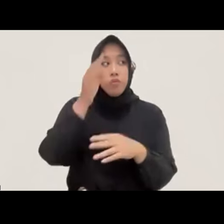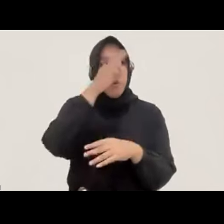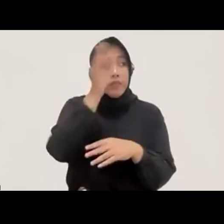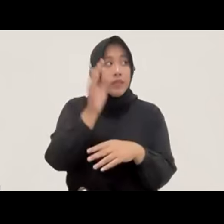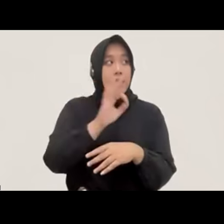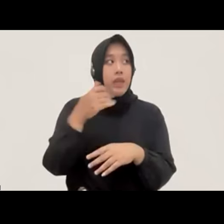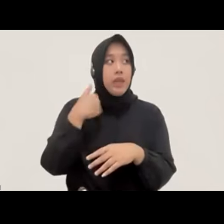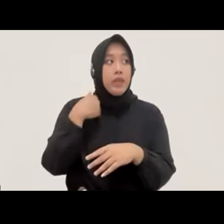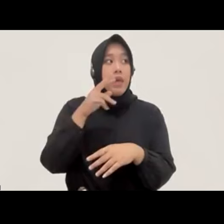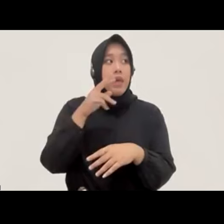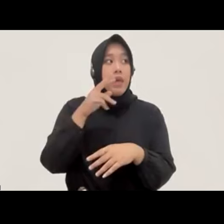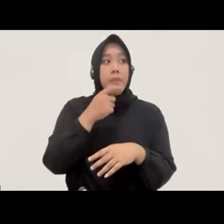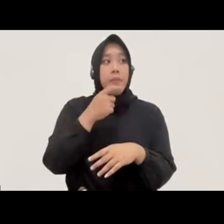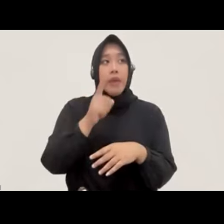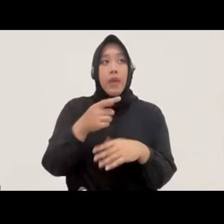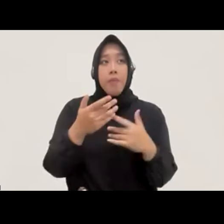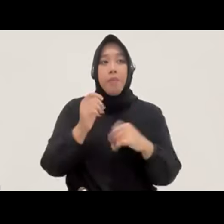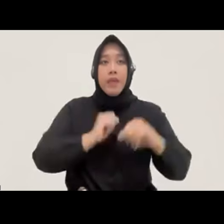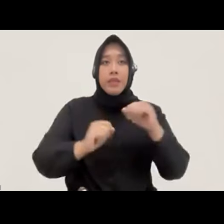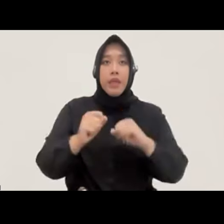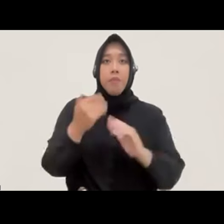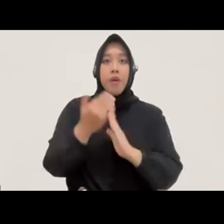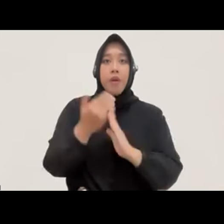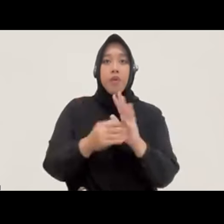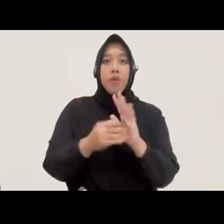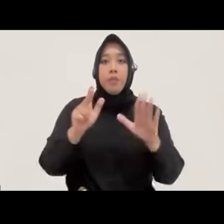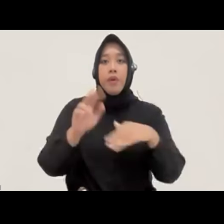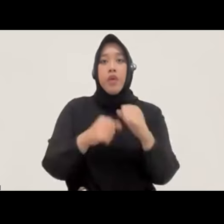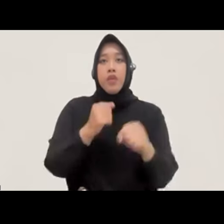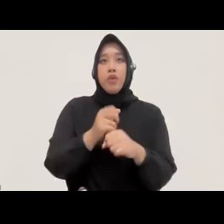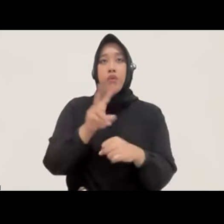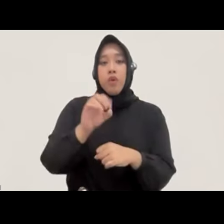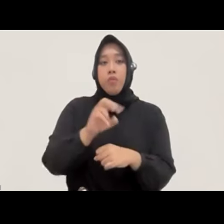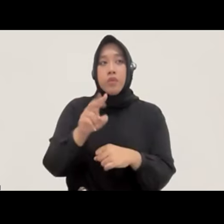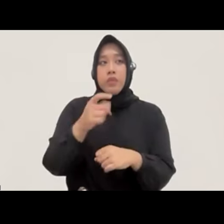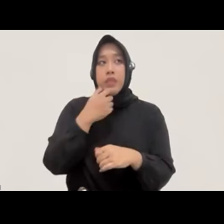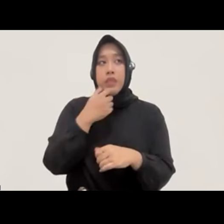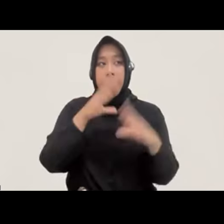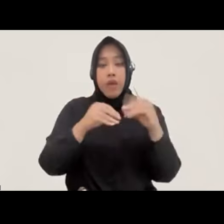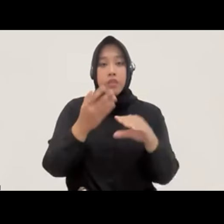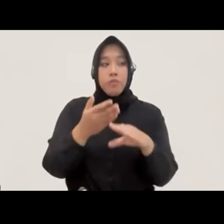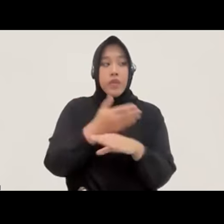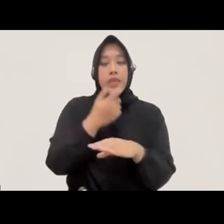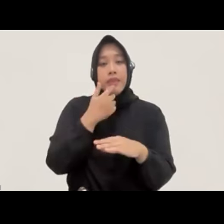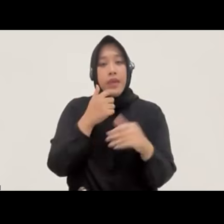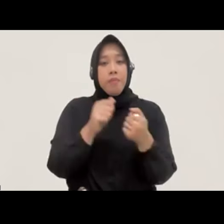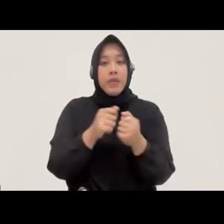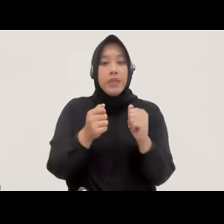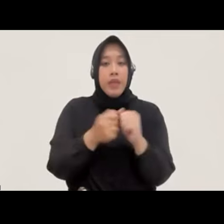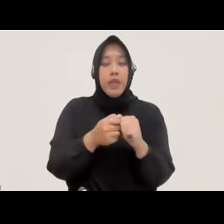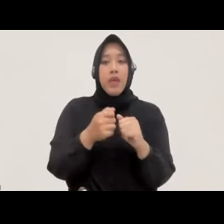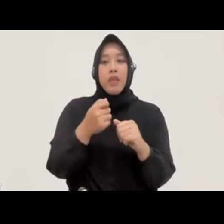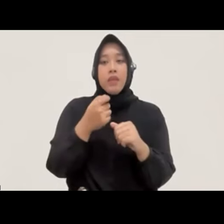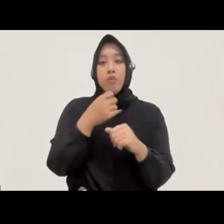melaksanakan perpol 8 tahun 2021 yang seperti tadi saya bahas itu ternyata masalahnya sangat tidak akuntabel untuk